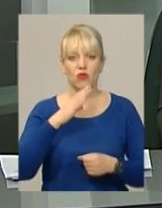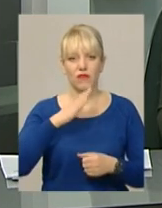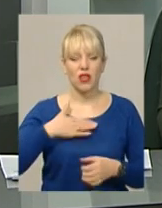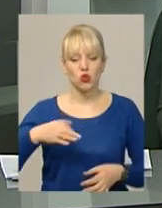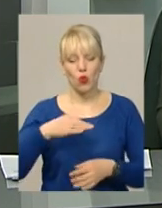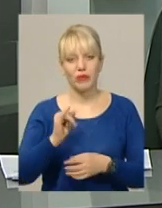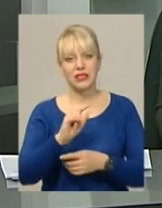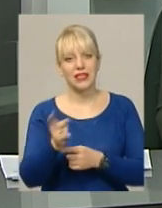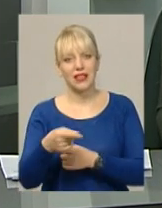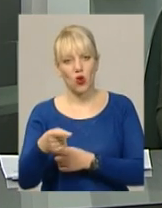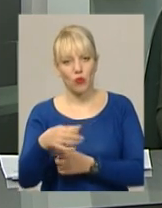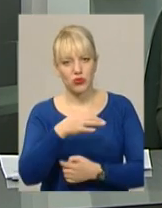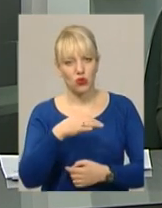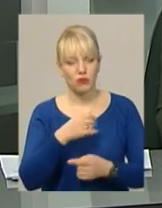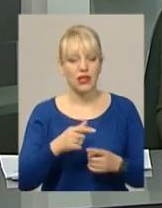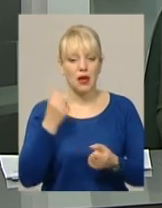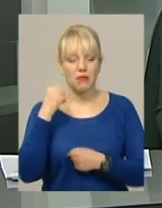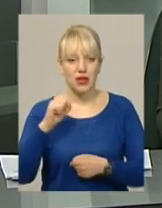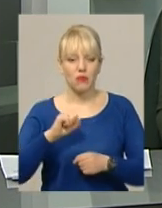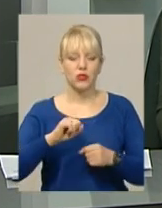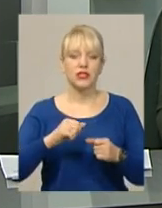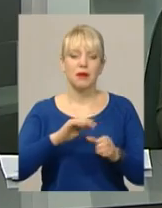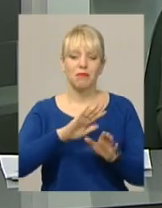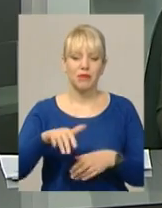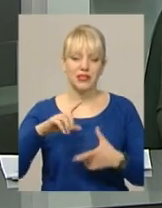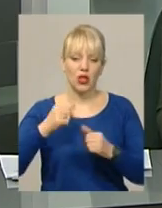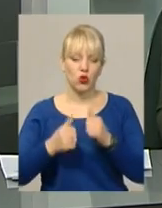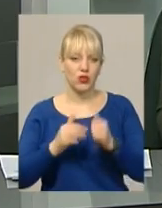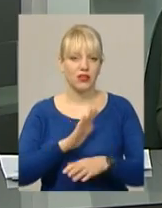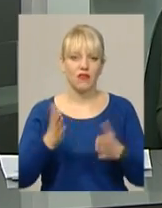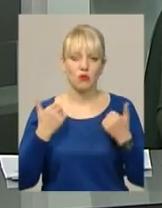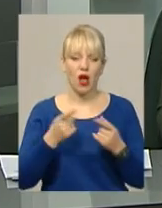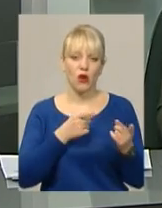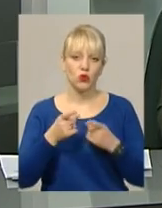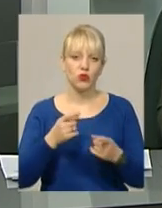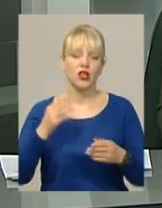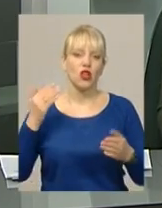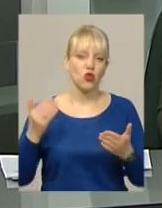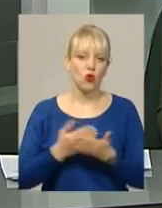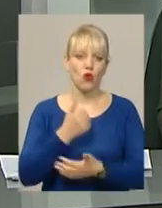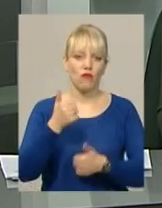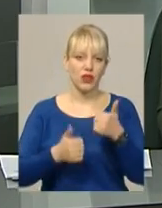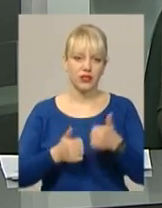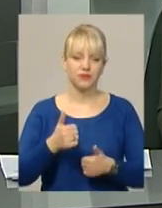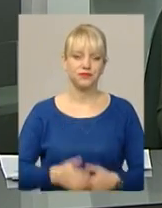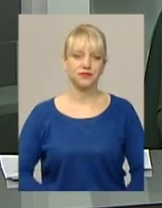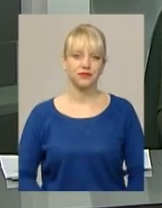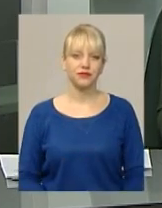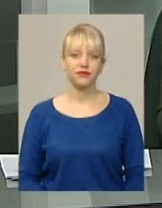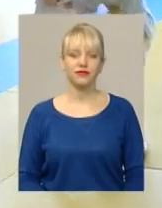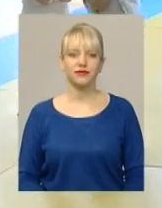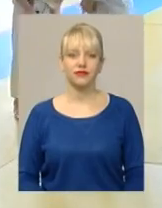та Тернопільської. Переможці після турніру не відпочивають, а готуються до нових стартів. Як триває підготовка, бачила Світлана Поробок.